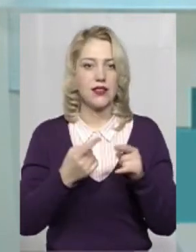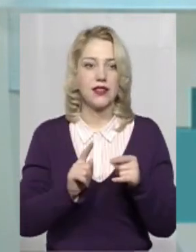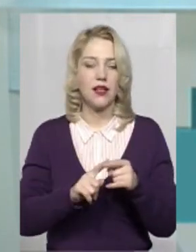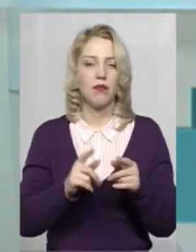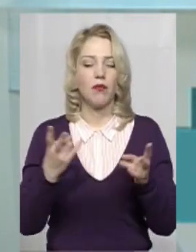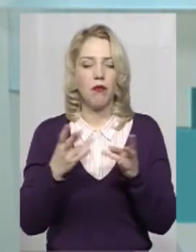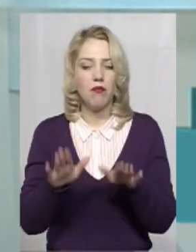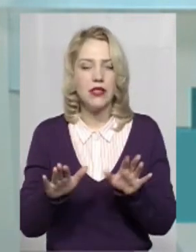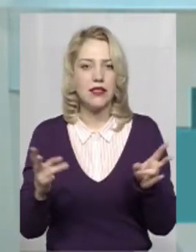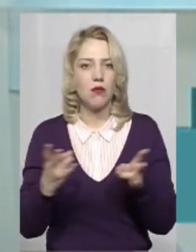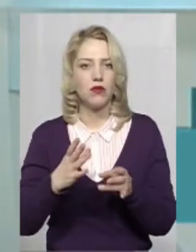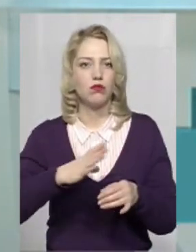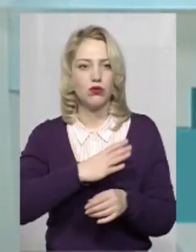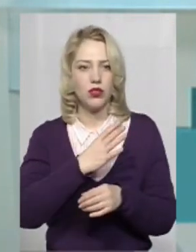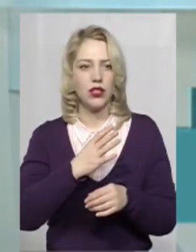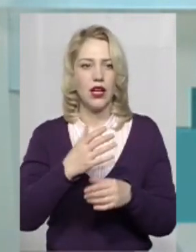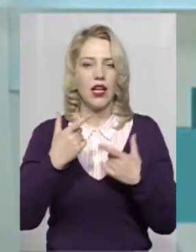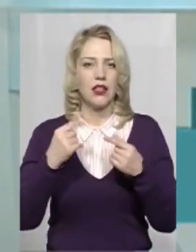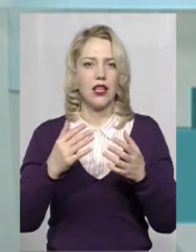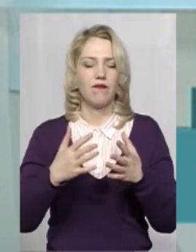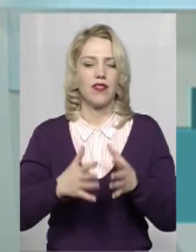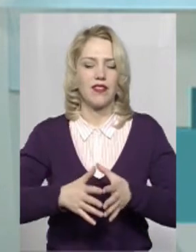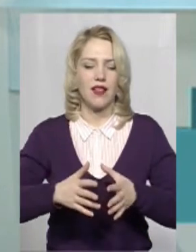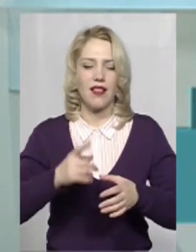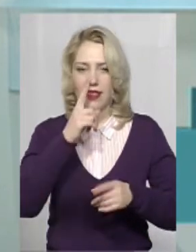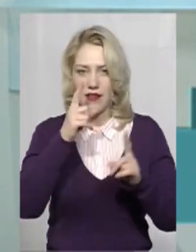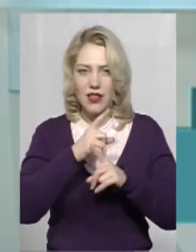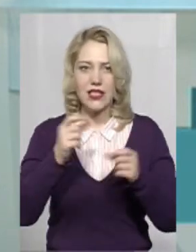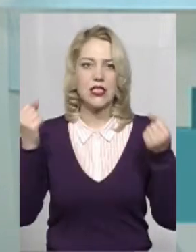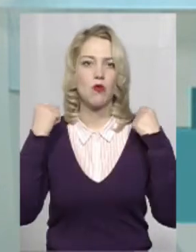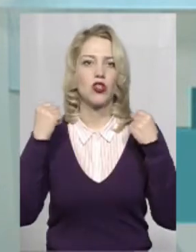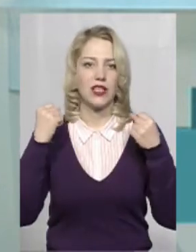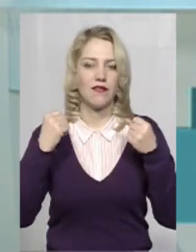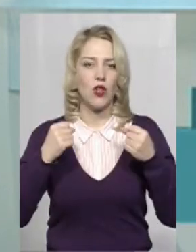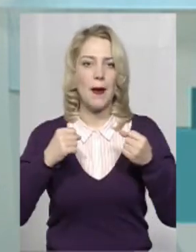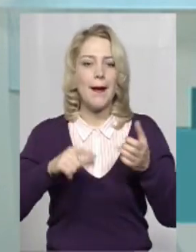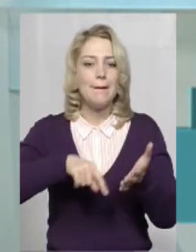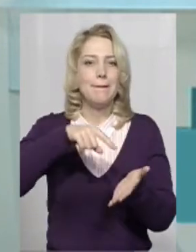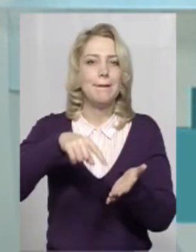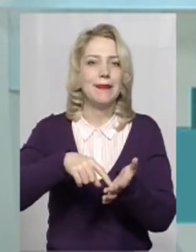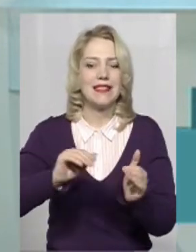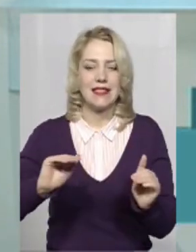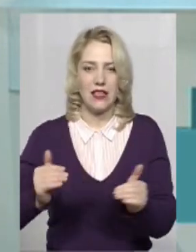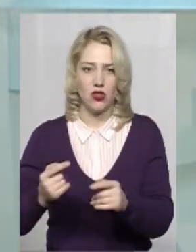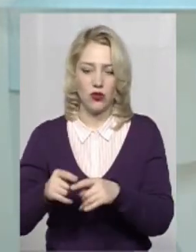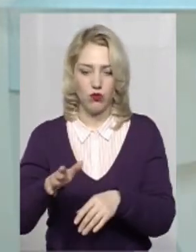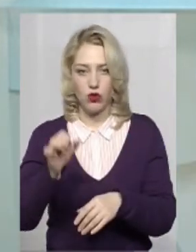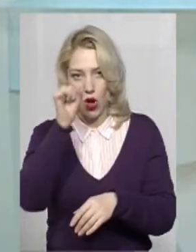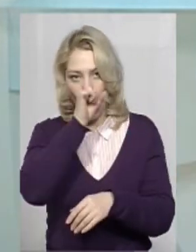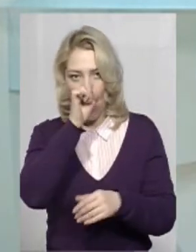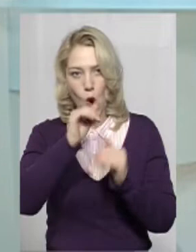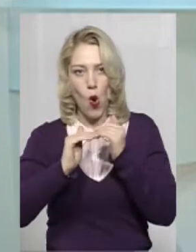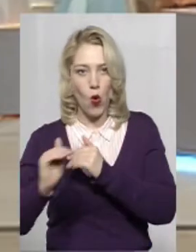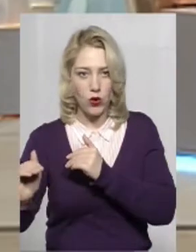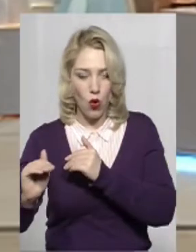місце, де буде таке невелике спортивне містечко. Поруч ми проєктуємо льодову орену,